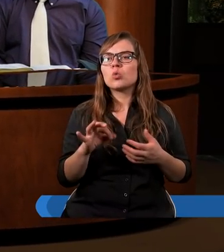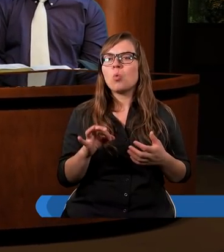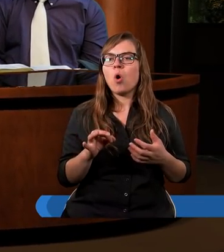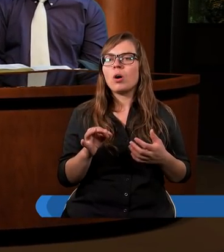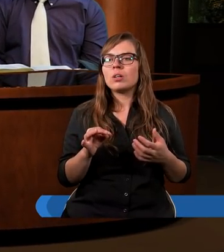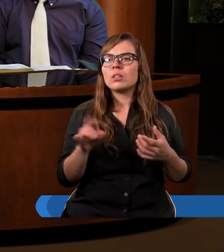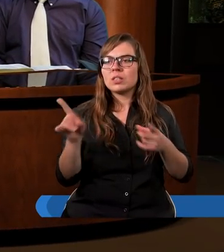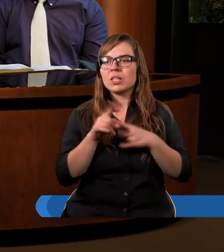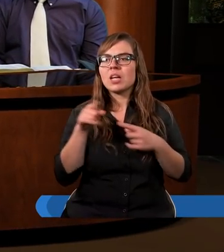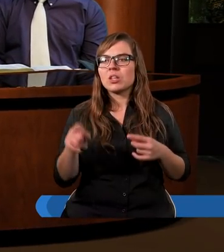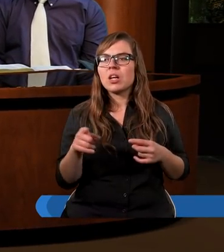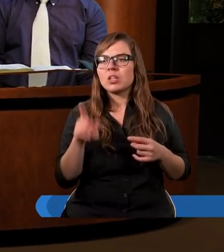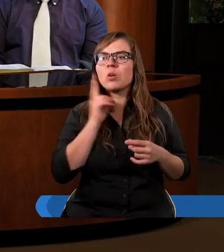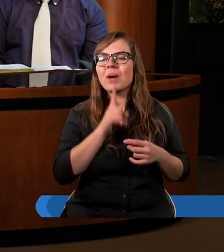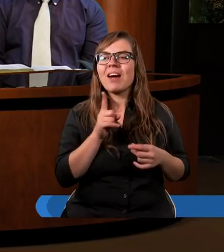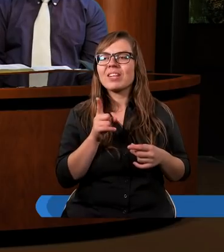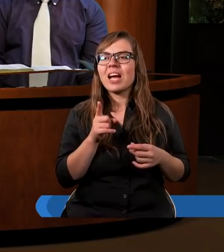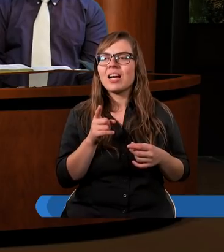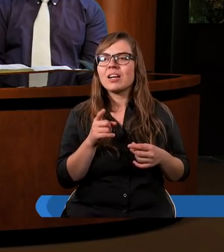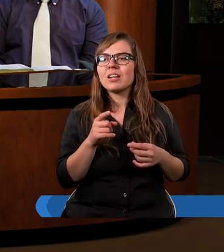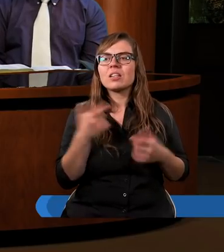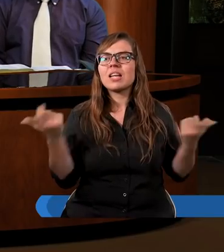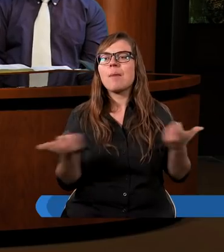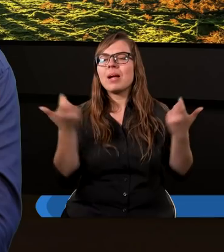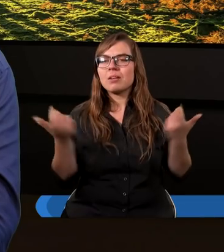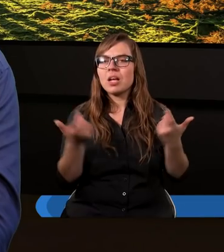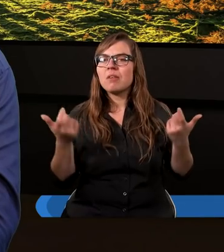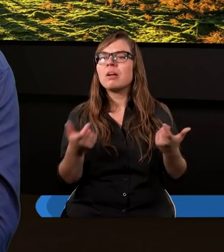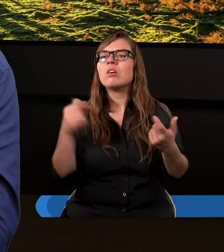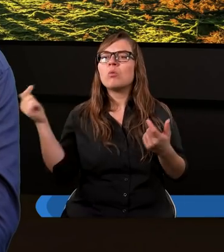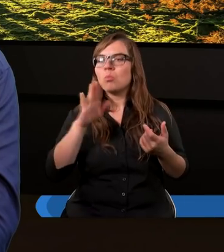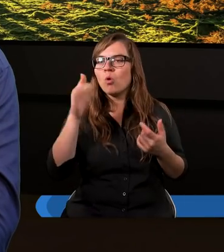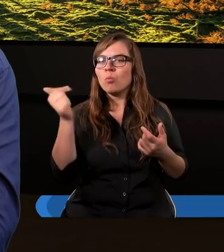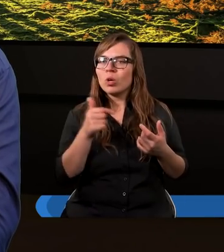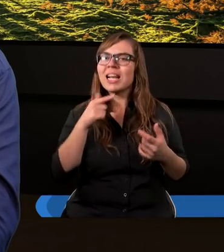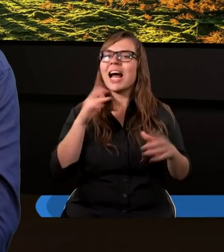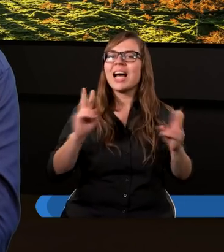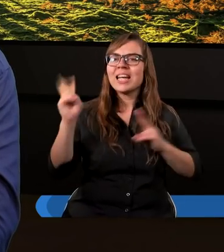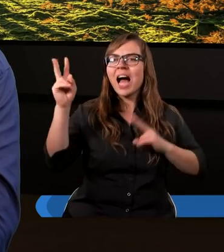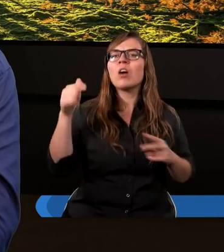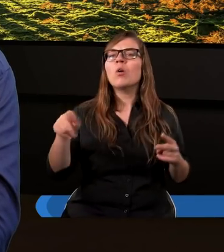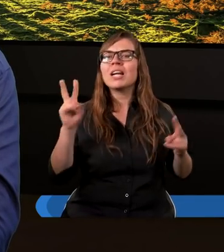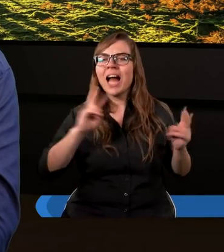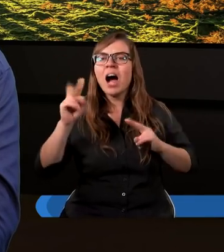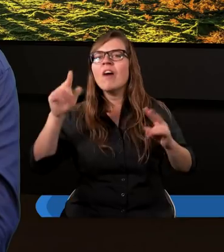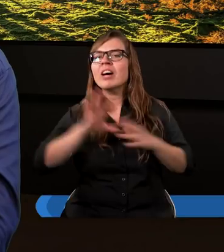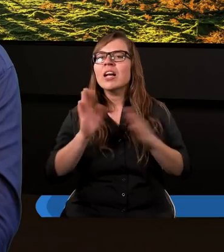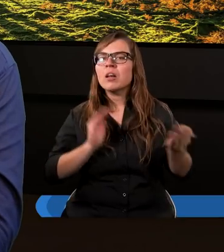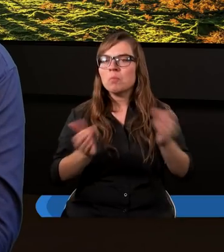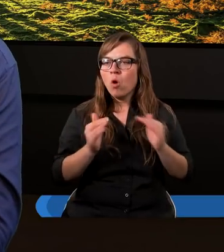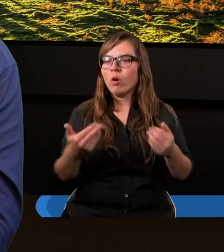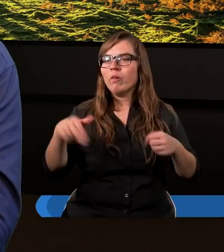to niebezpieczeństwo. Więc Bóg musiał zareagować i zareagował w sposób,